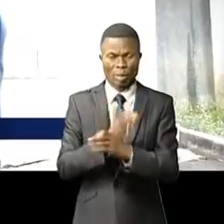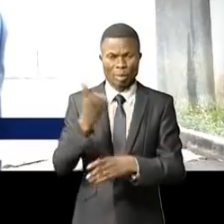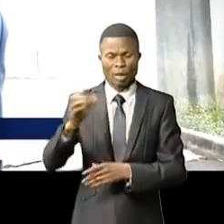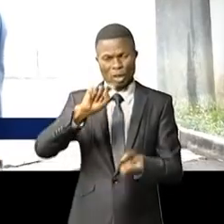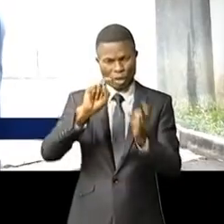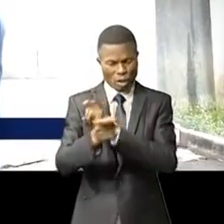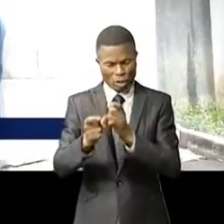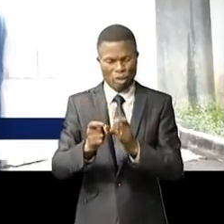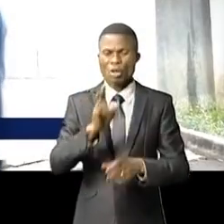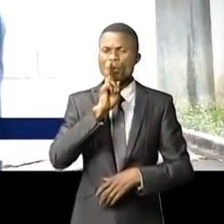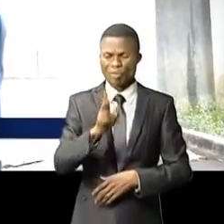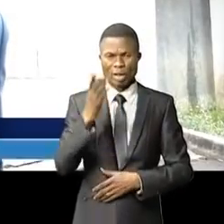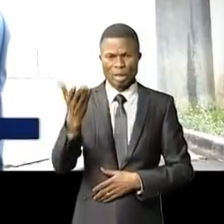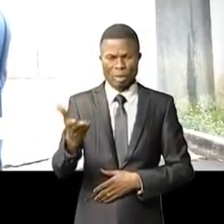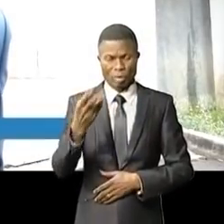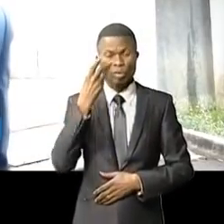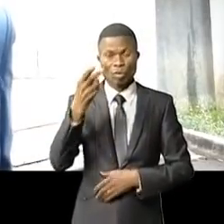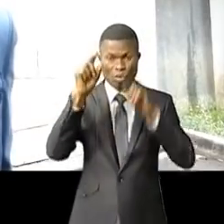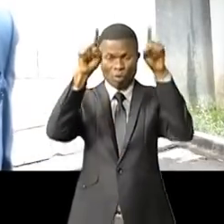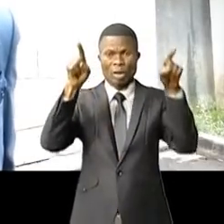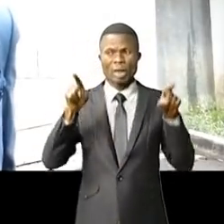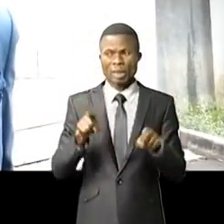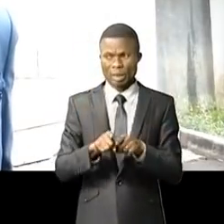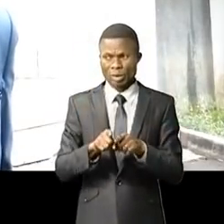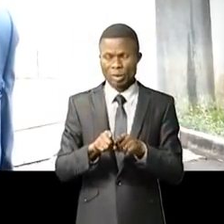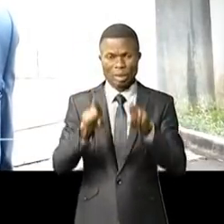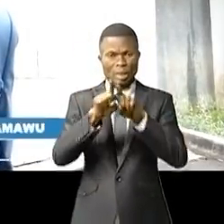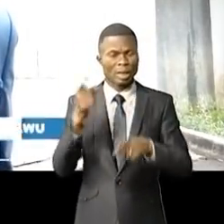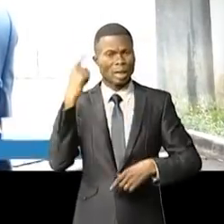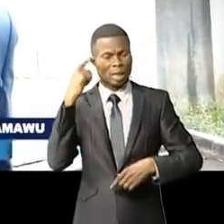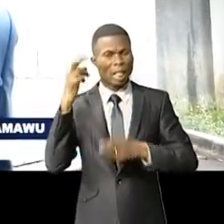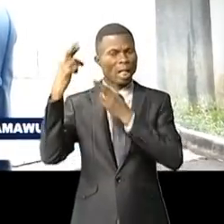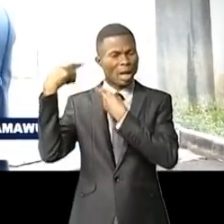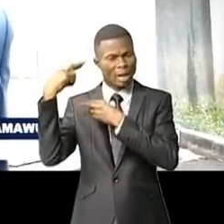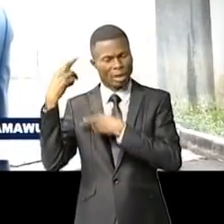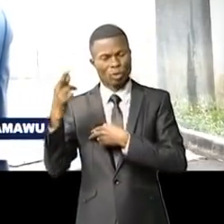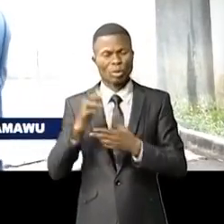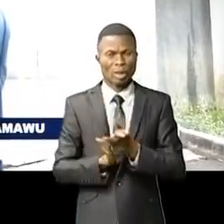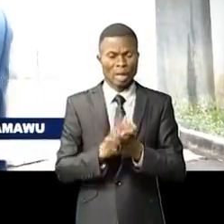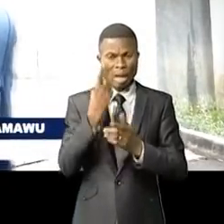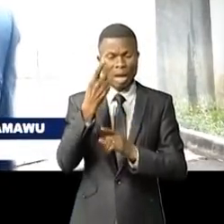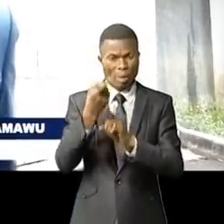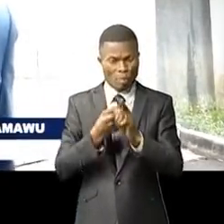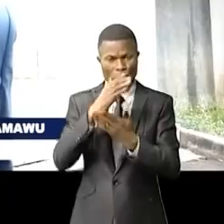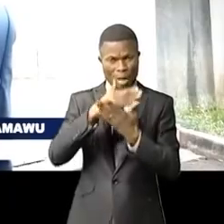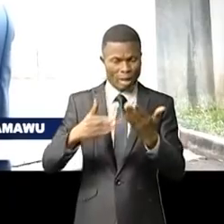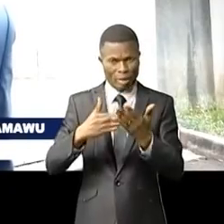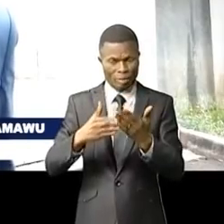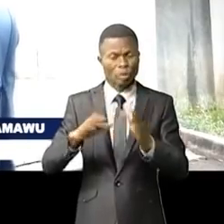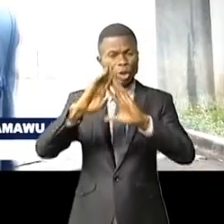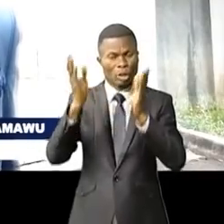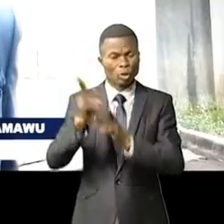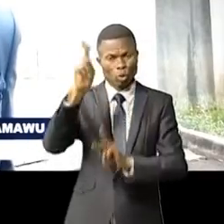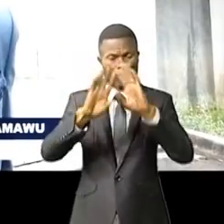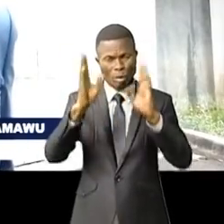changement est perceptible quand vous regardez la télévision et quand vous écoutez la radio. Mais d'ici un mois et demi, les téléspectateurs